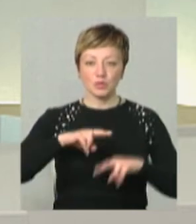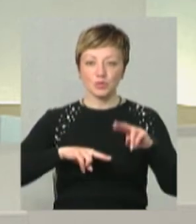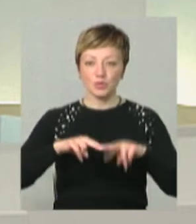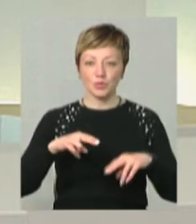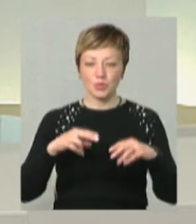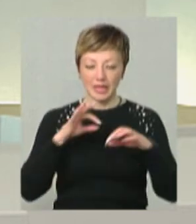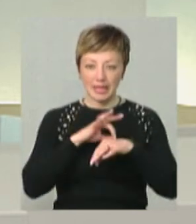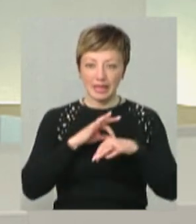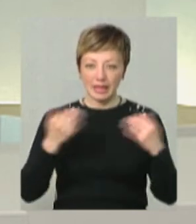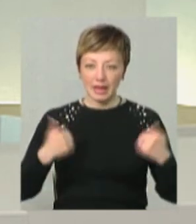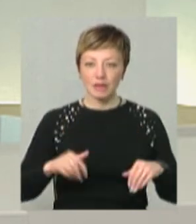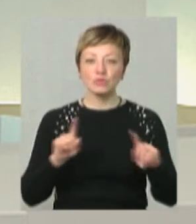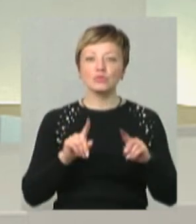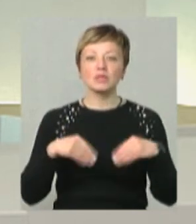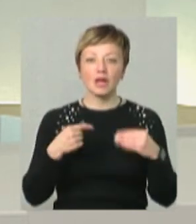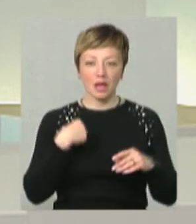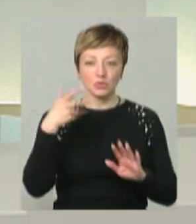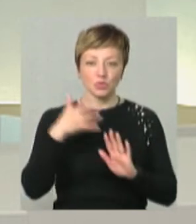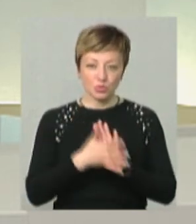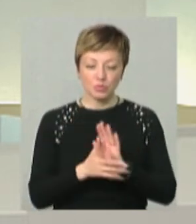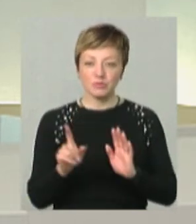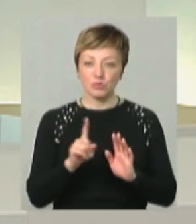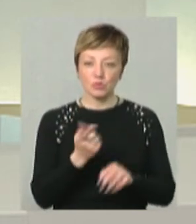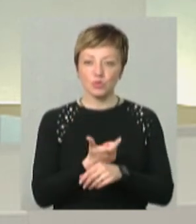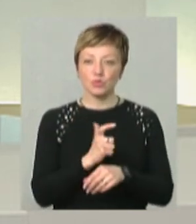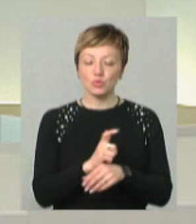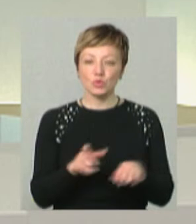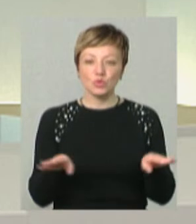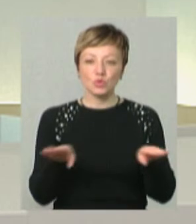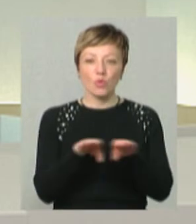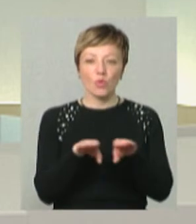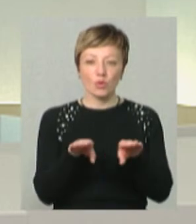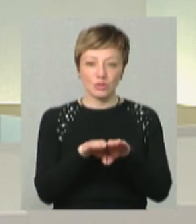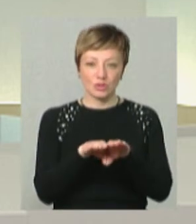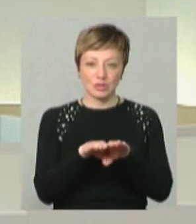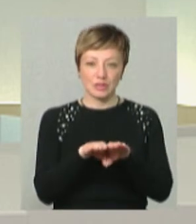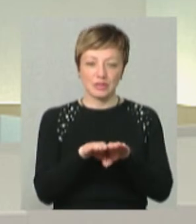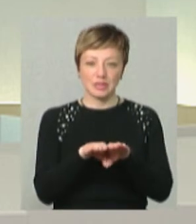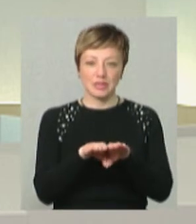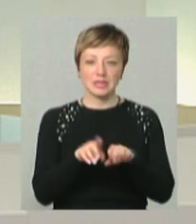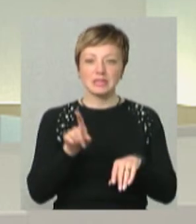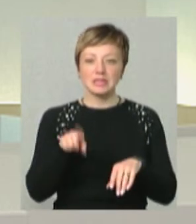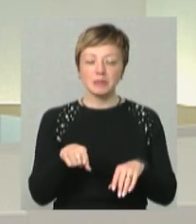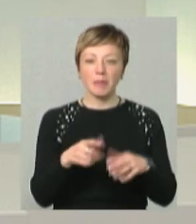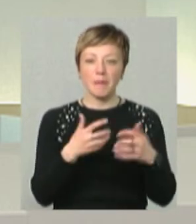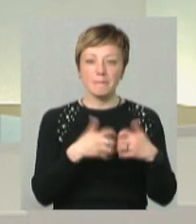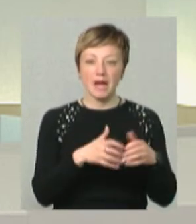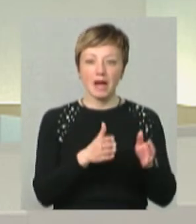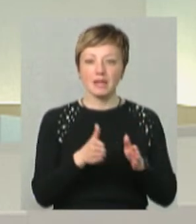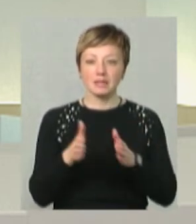цілесній, що воно дає ці тренинги. Я зрозумів, що вони дуже схожі з тими механізмами,